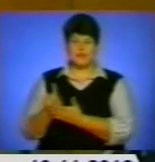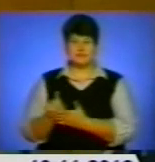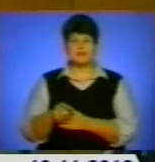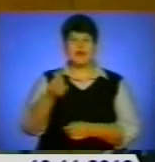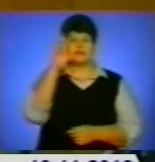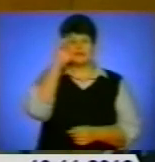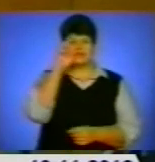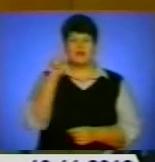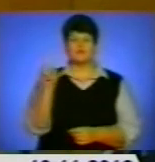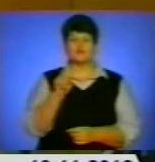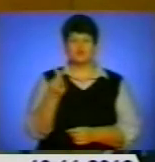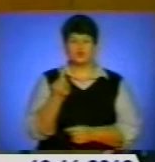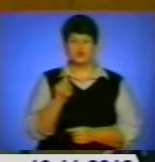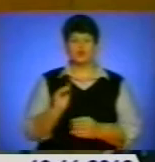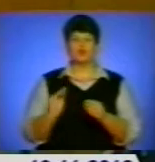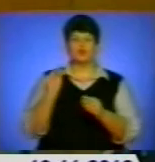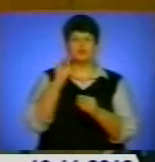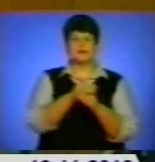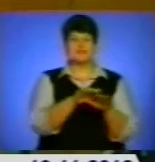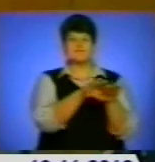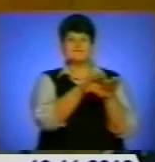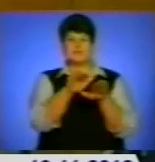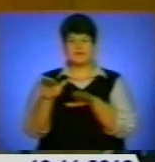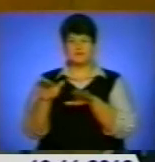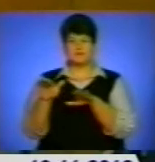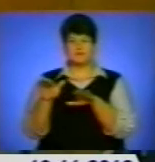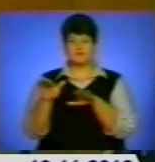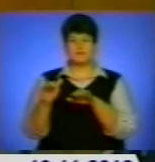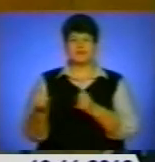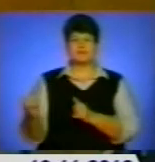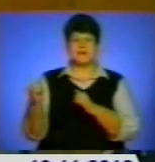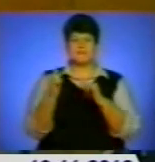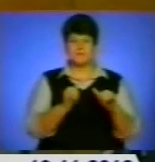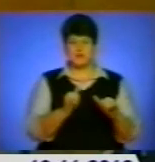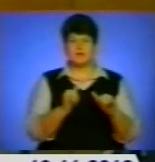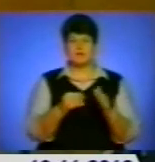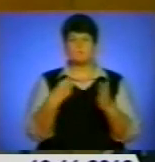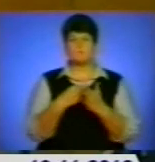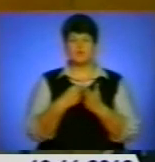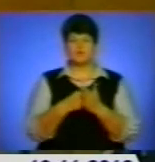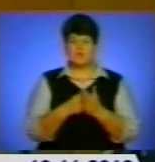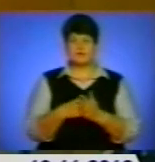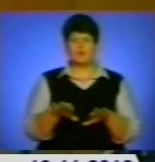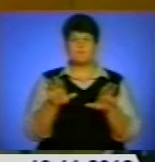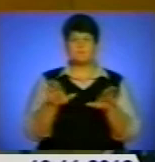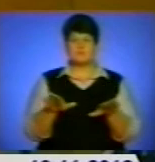щодо дотацій вирівнювання на забезпечення бюджетів місцевих,